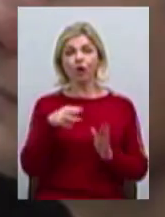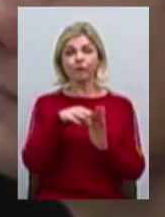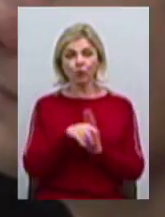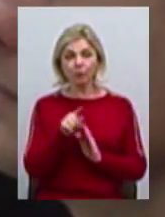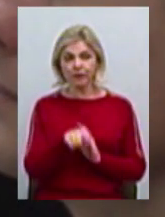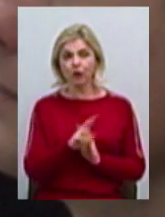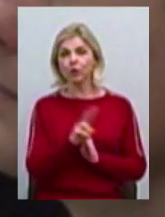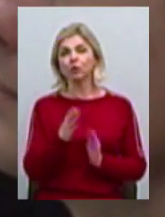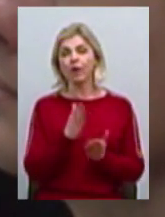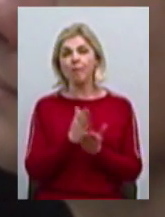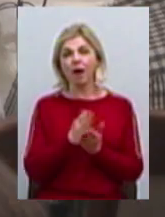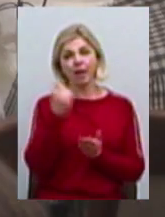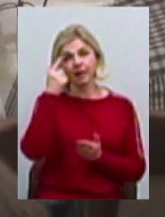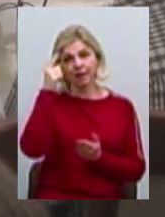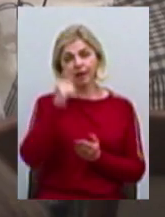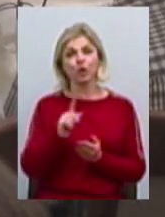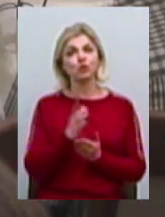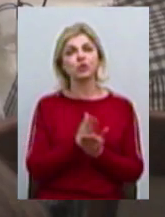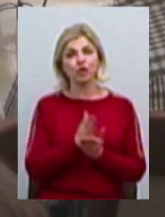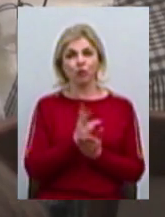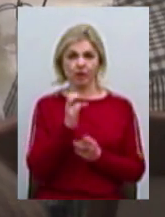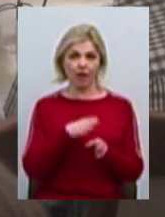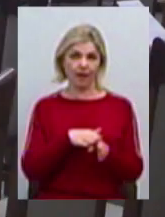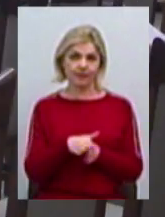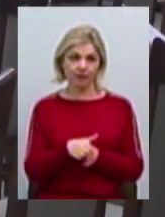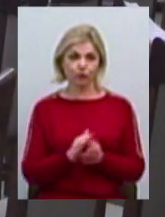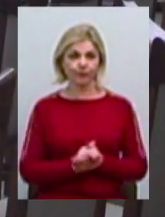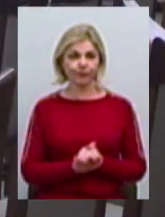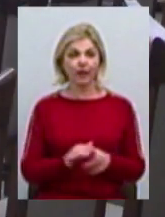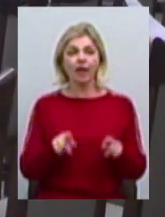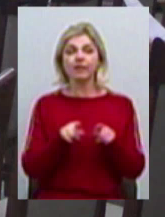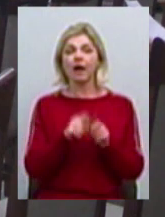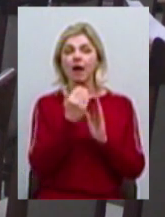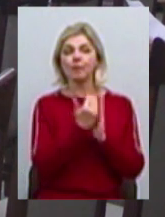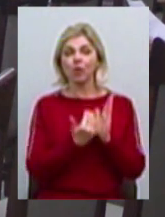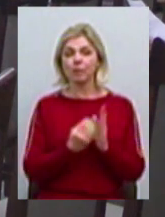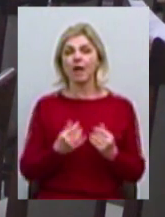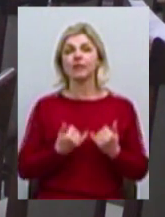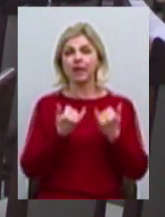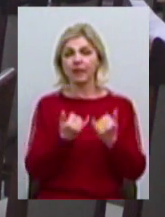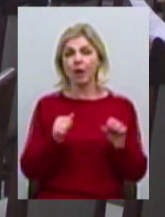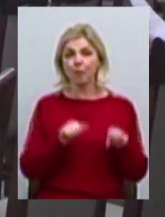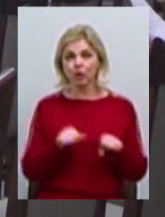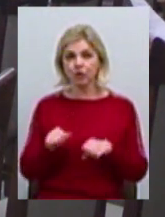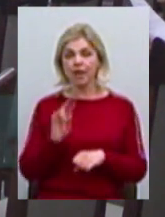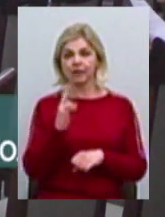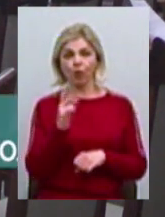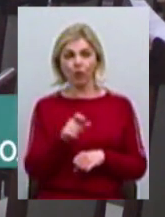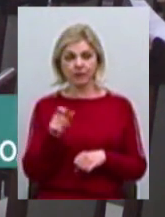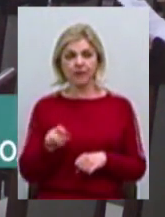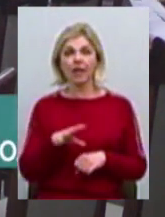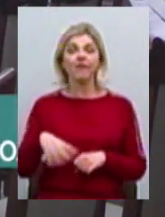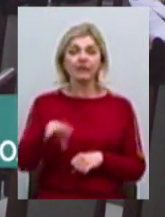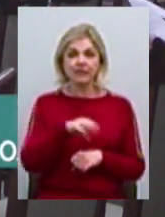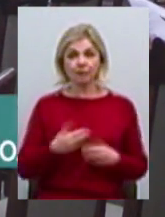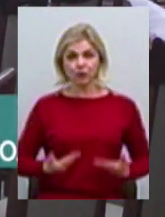хто вже має ідеї, що заслуговують на реалізацію. Дана програма надає можливість нашим миколаївцям, ну і взагалі всім